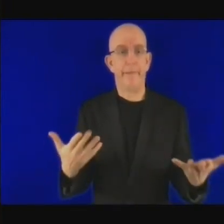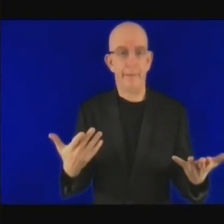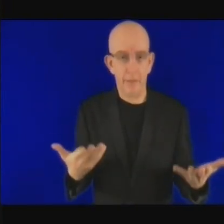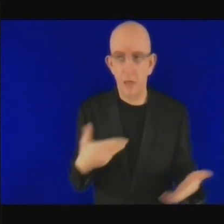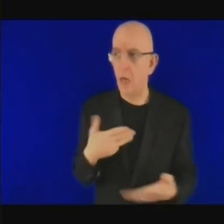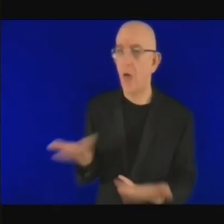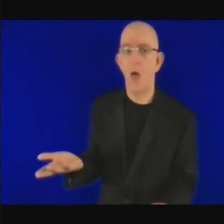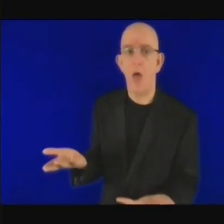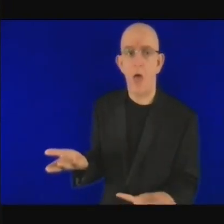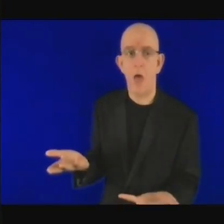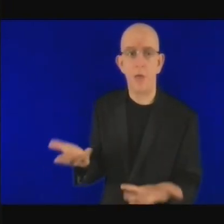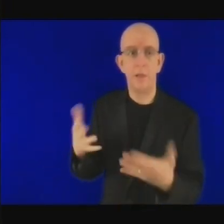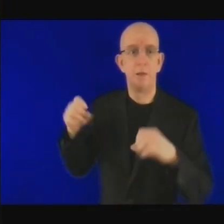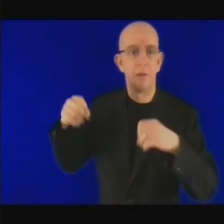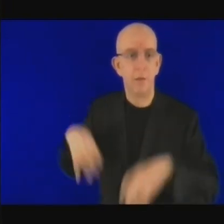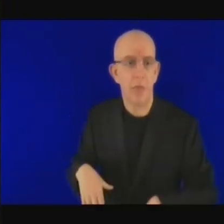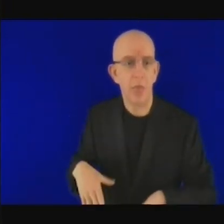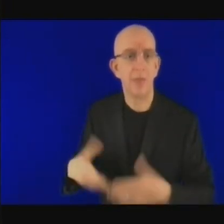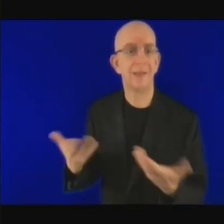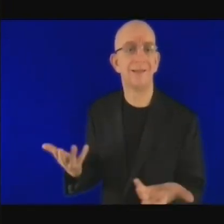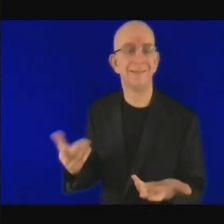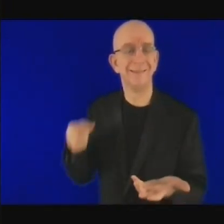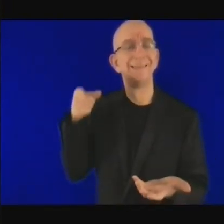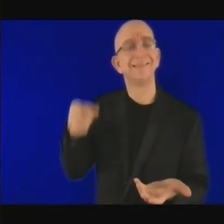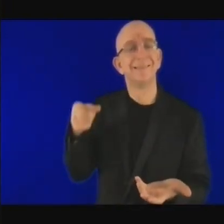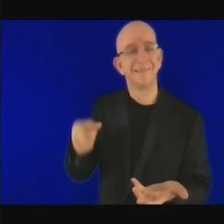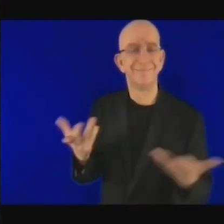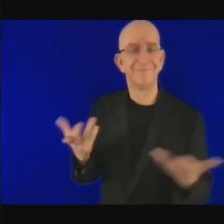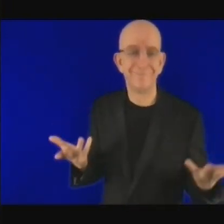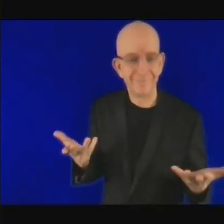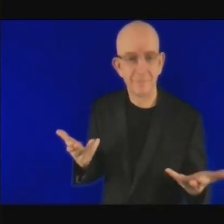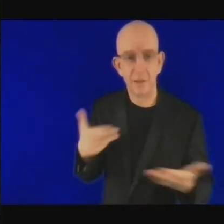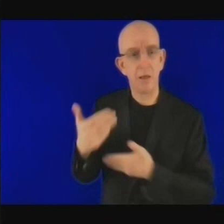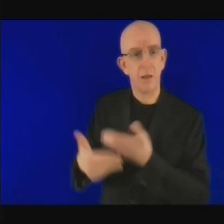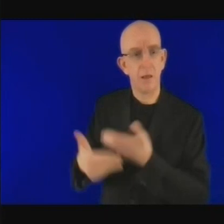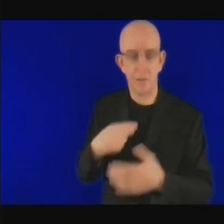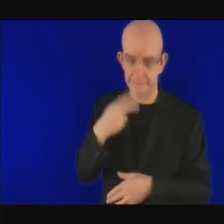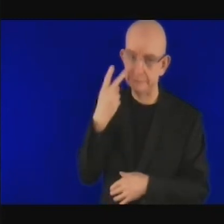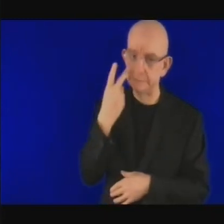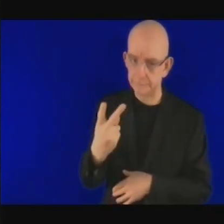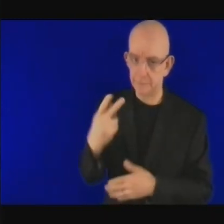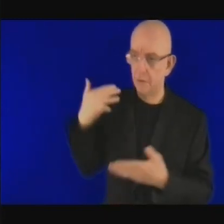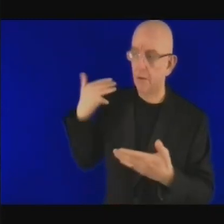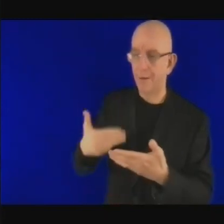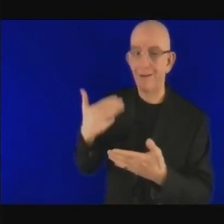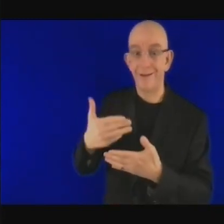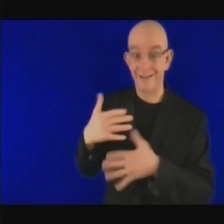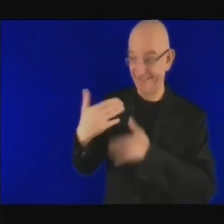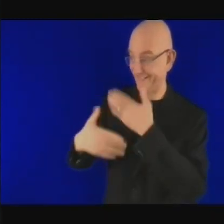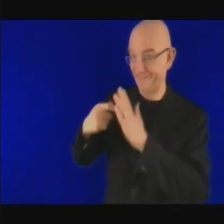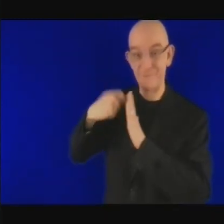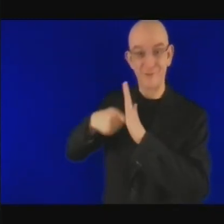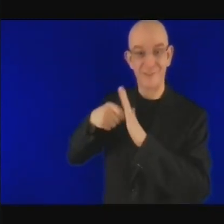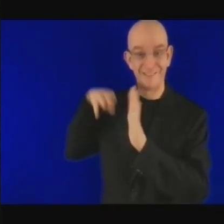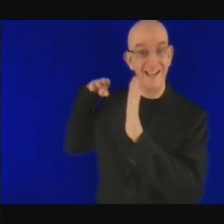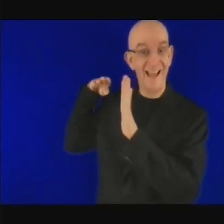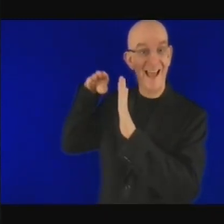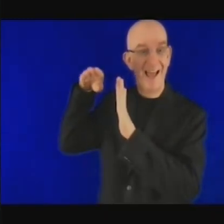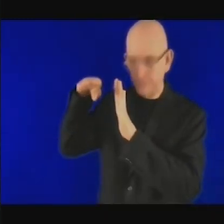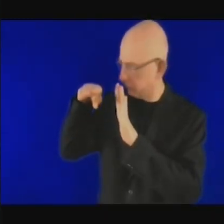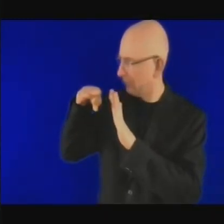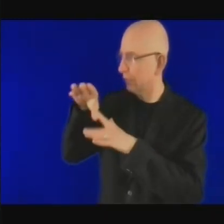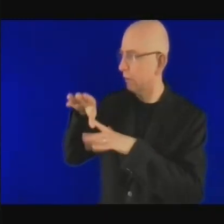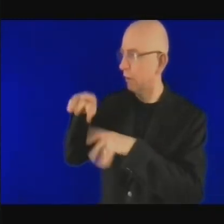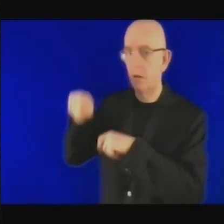j'ai remarqué qu'il y une baisse importante des projets du nombre de projets dans